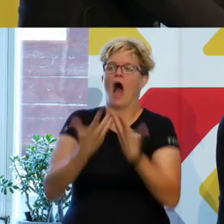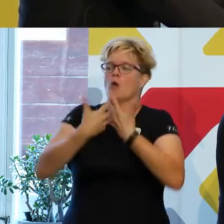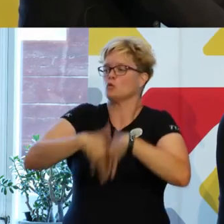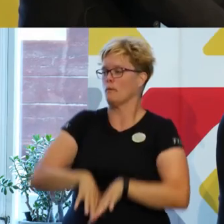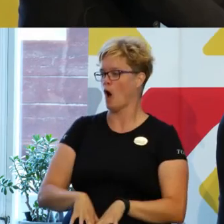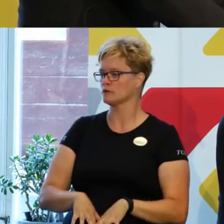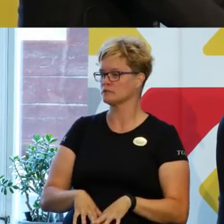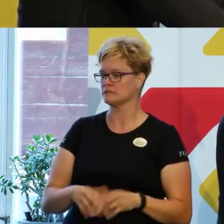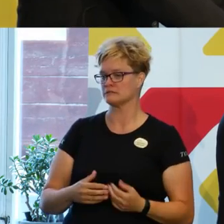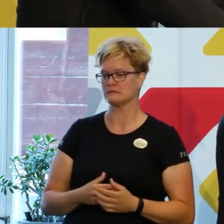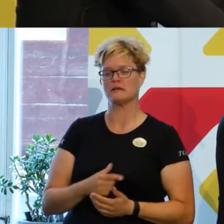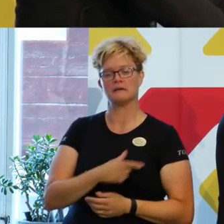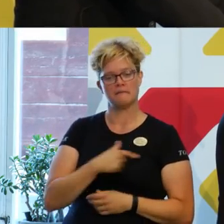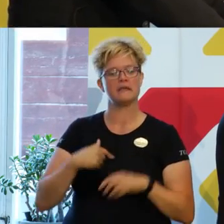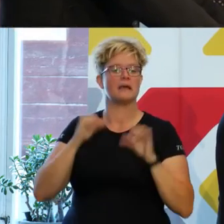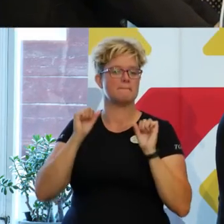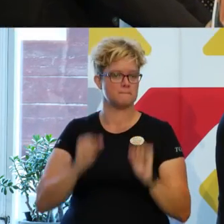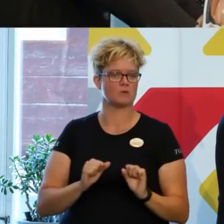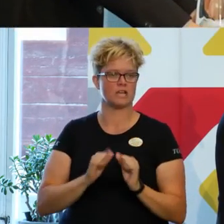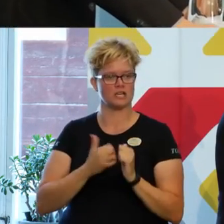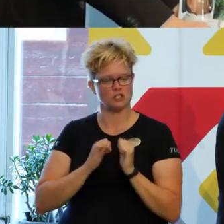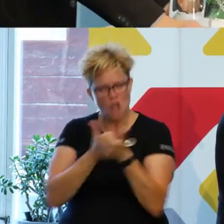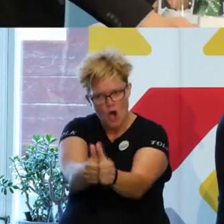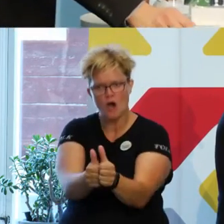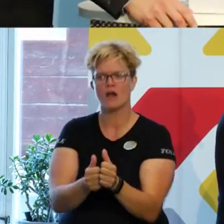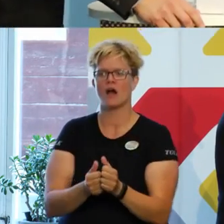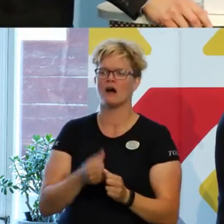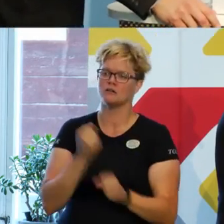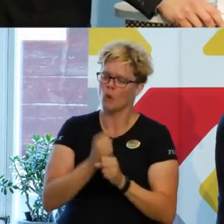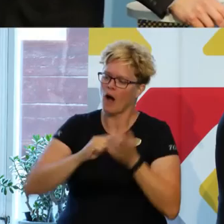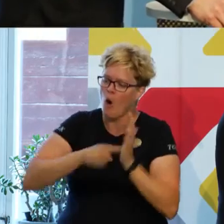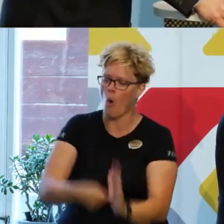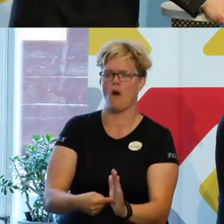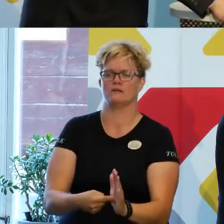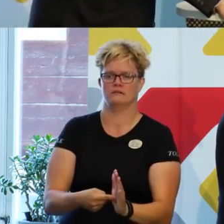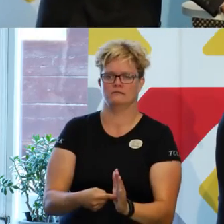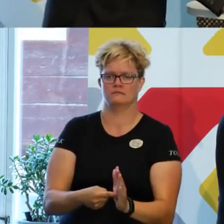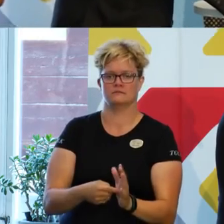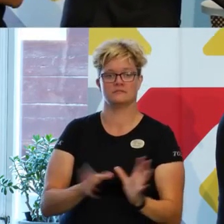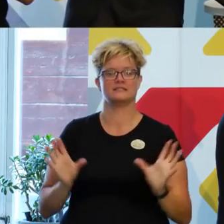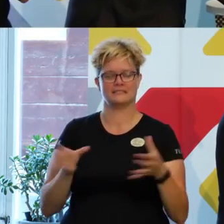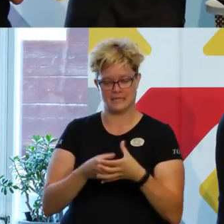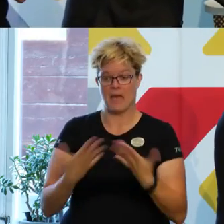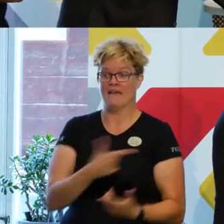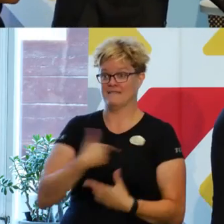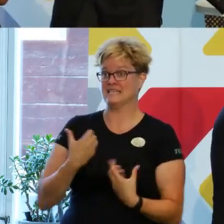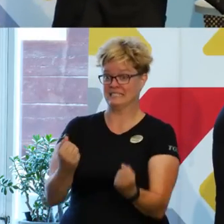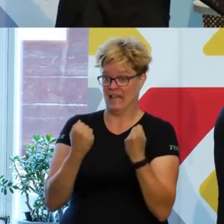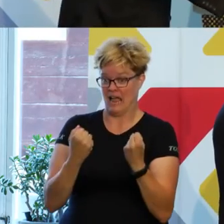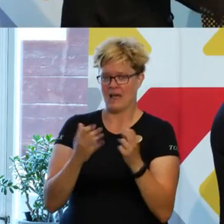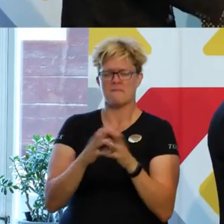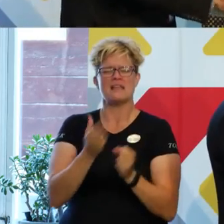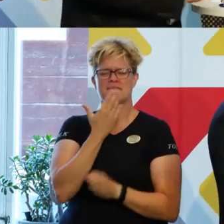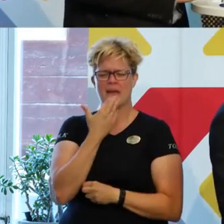själv. Utan vi måste jaga det och arbeta hårt med det. Tillsammans är vi starkare,